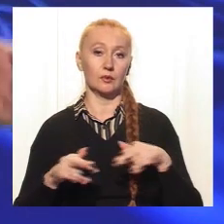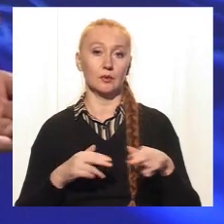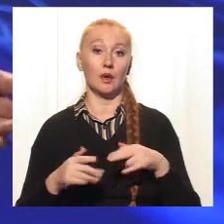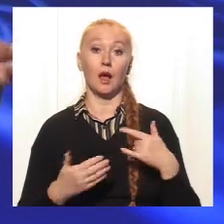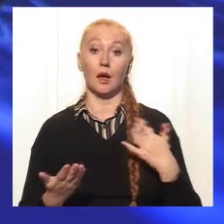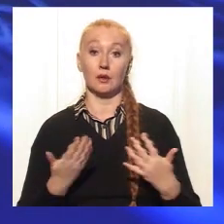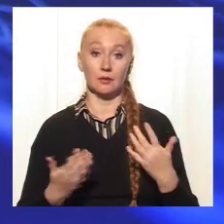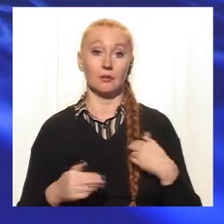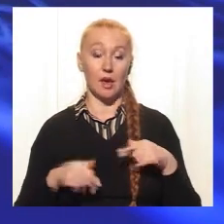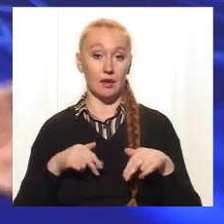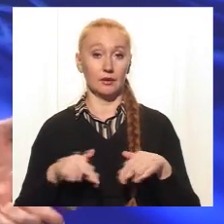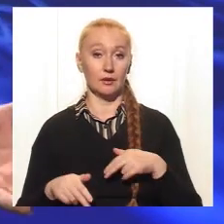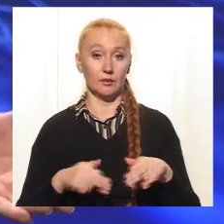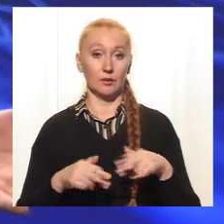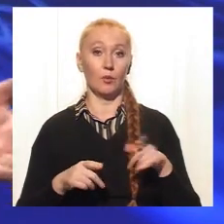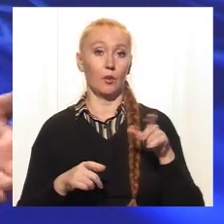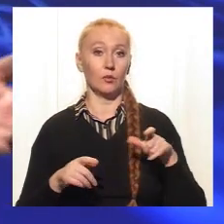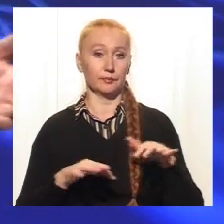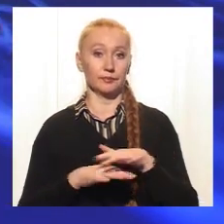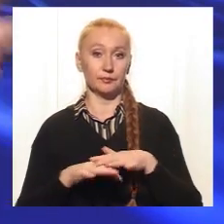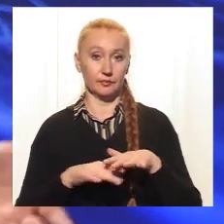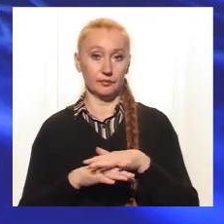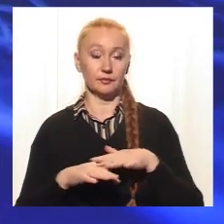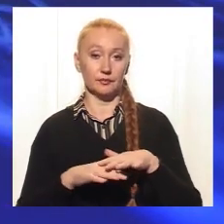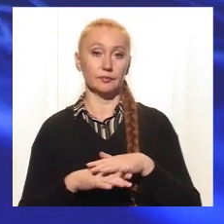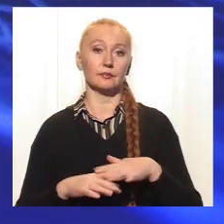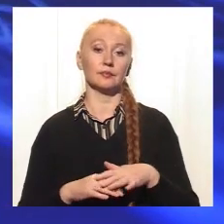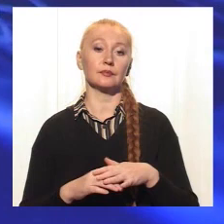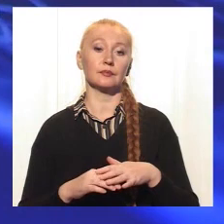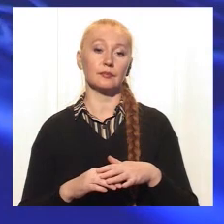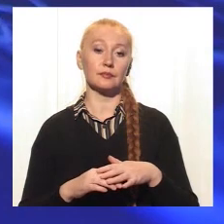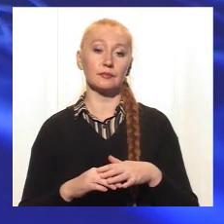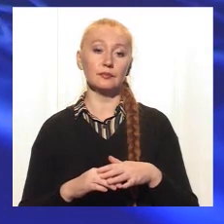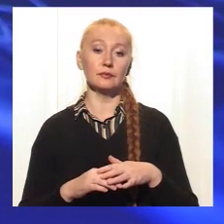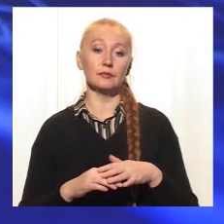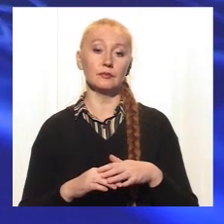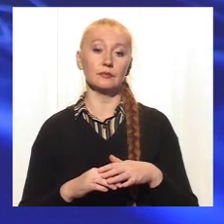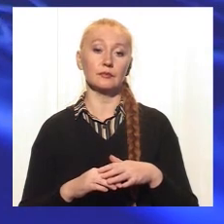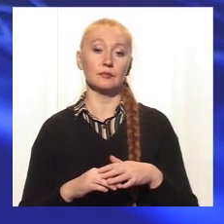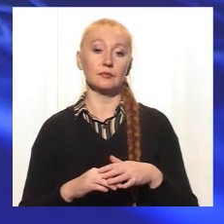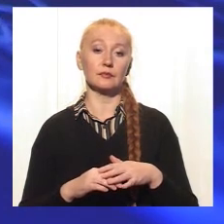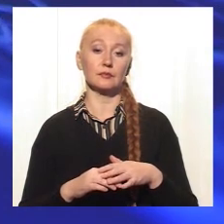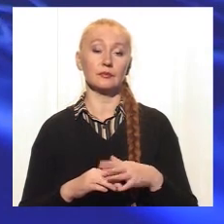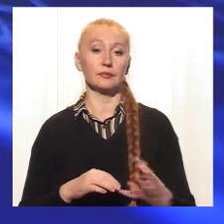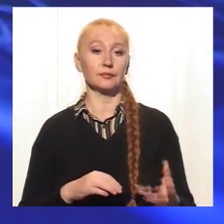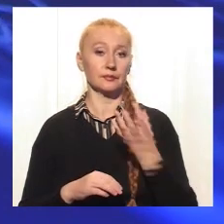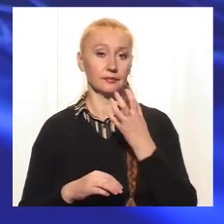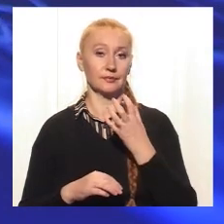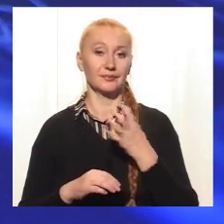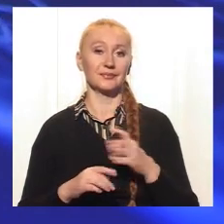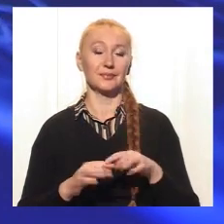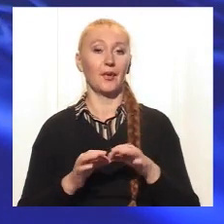ми йдемо у людне, у НАТОВ, ми, звичайно, одягаємо намордник,